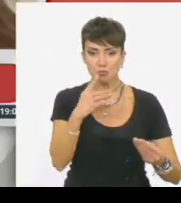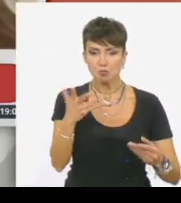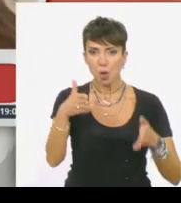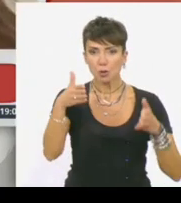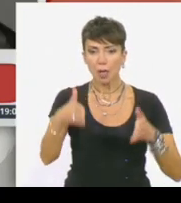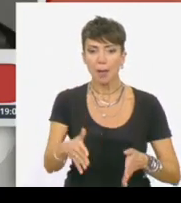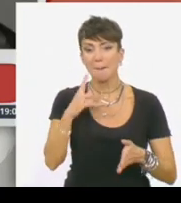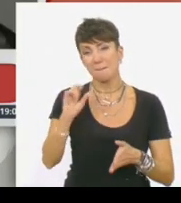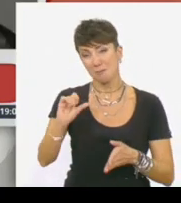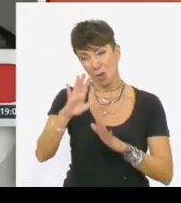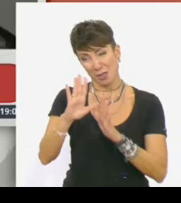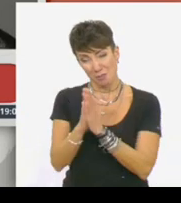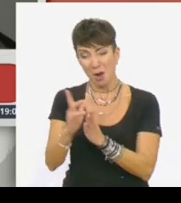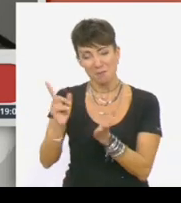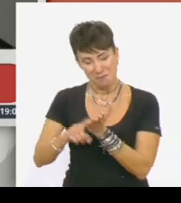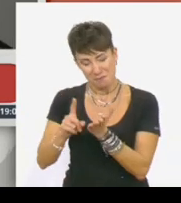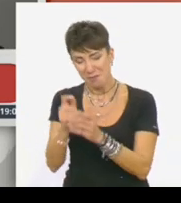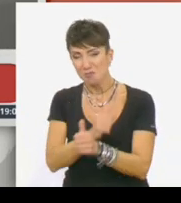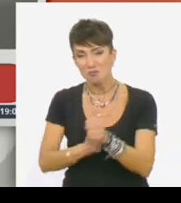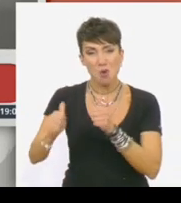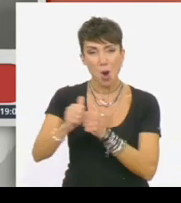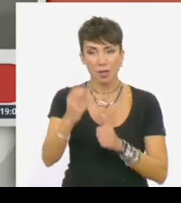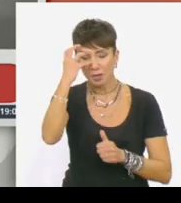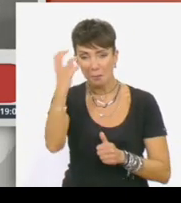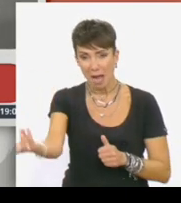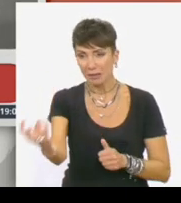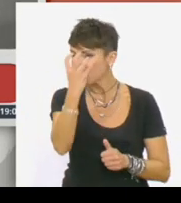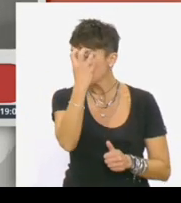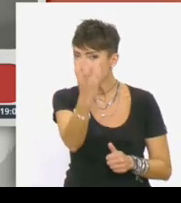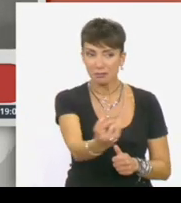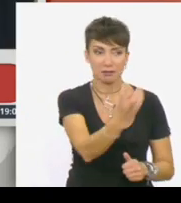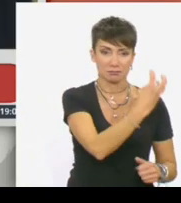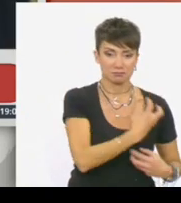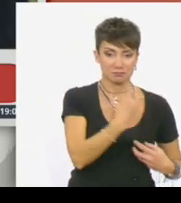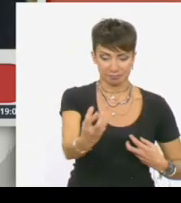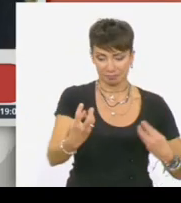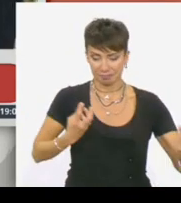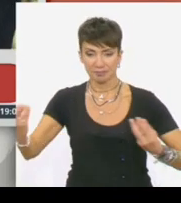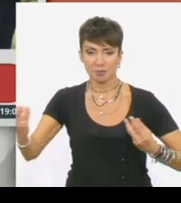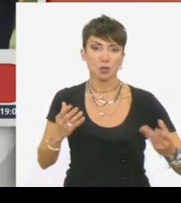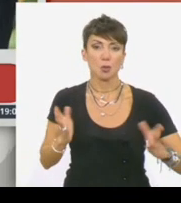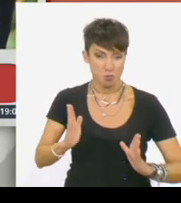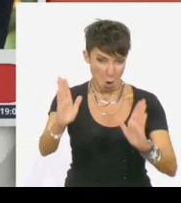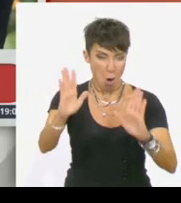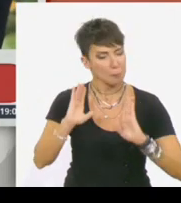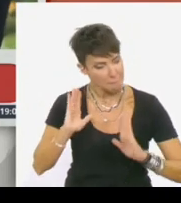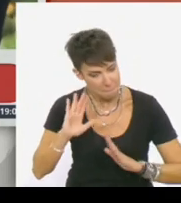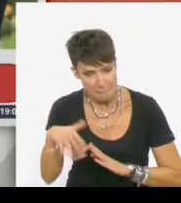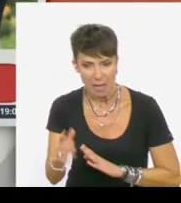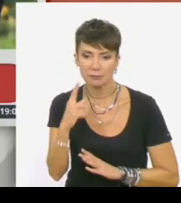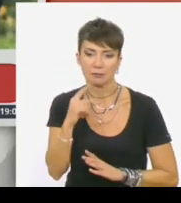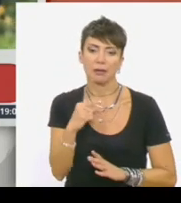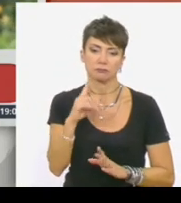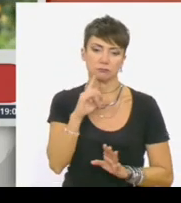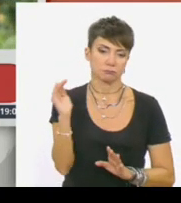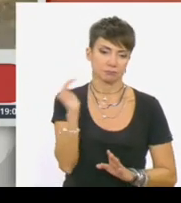Πρέπει να δρομολογηθούν οι διαδικασίες προκειμένου να αποφασίσουν και οι γονείς πότε θα γίνει η κηδεία της... Θα